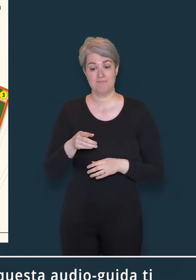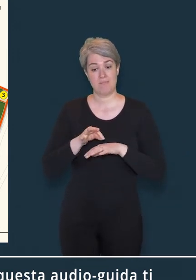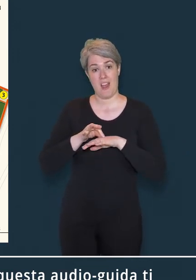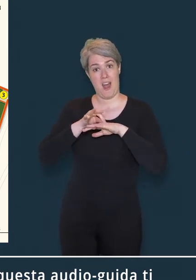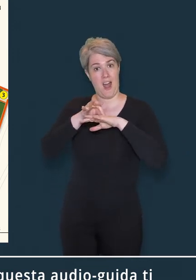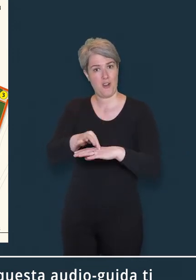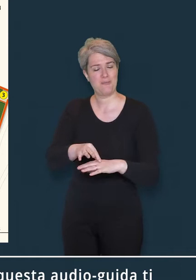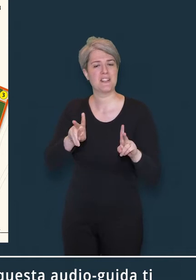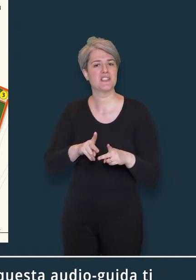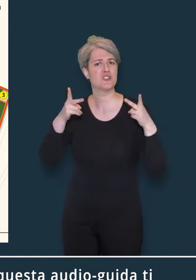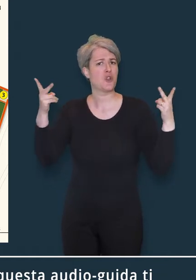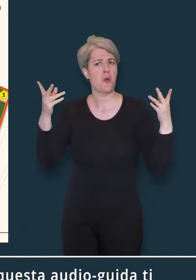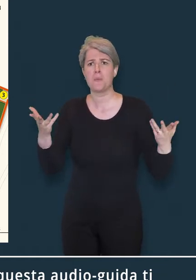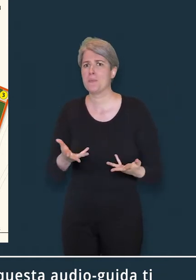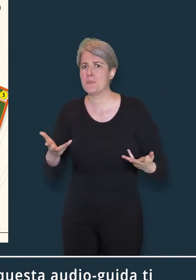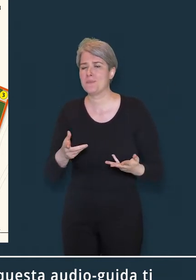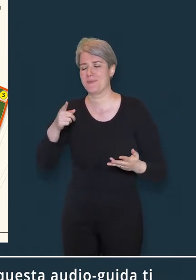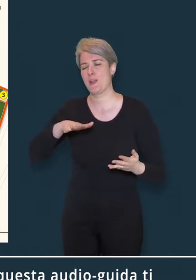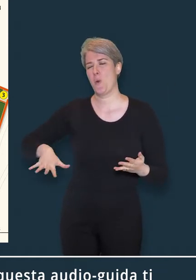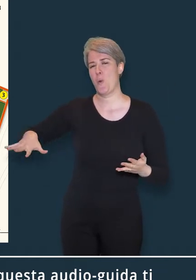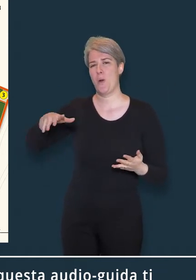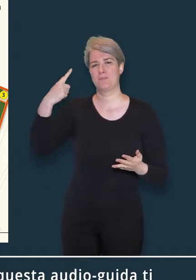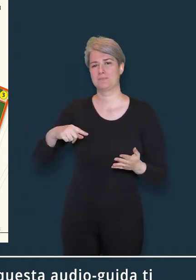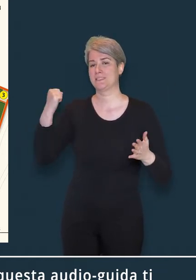alla scoperta di questo luogo simbolo della città.